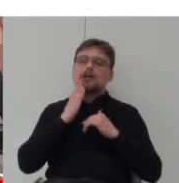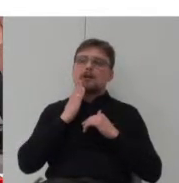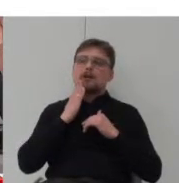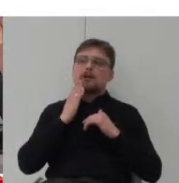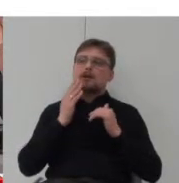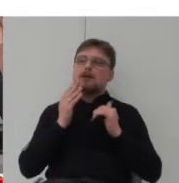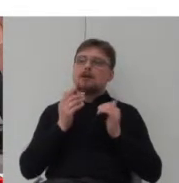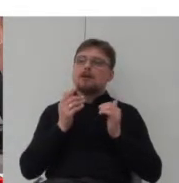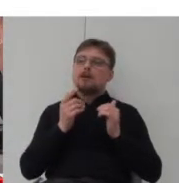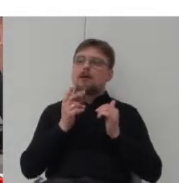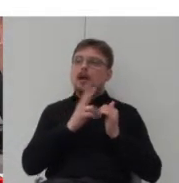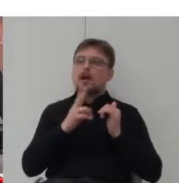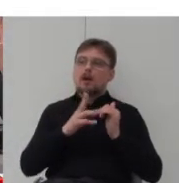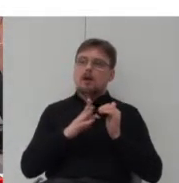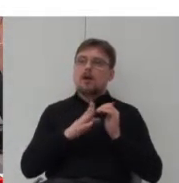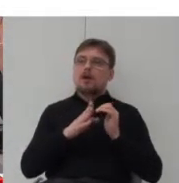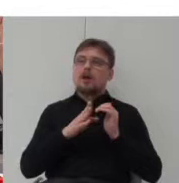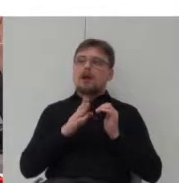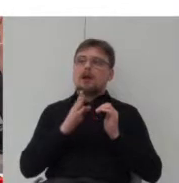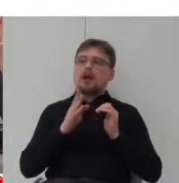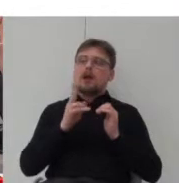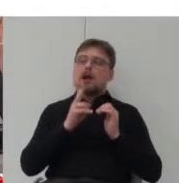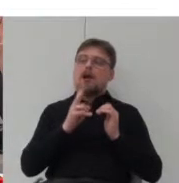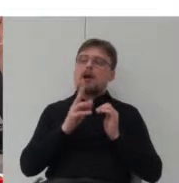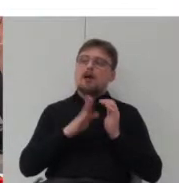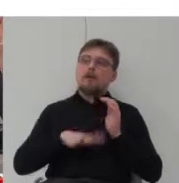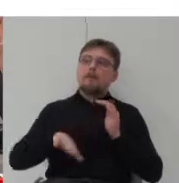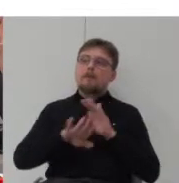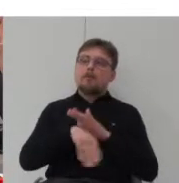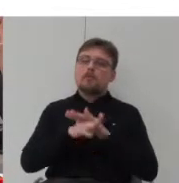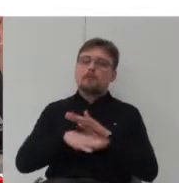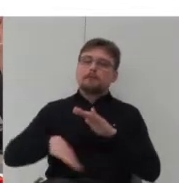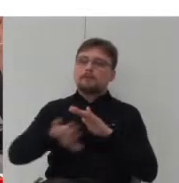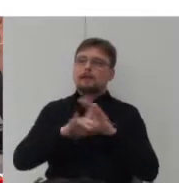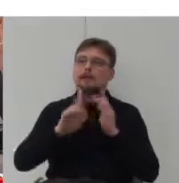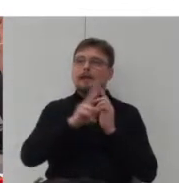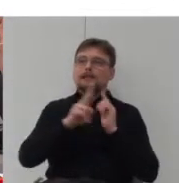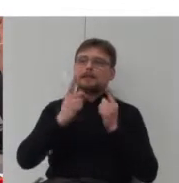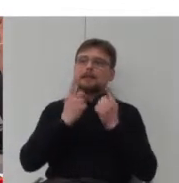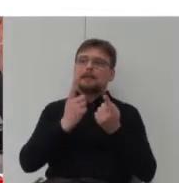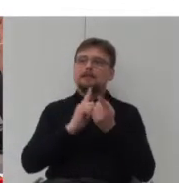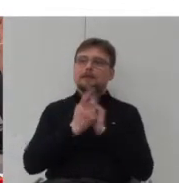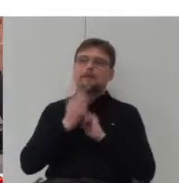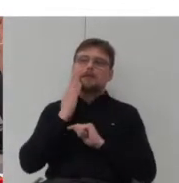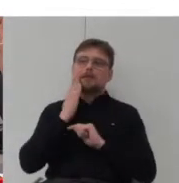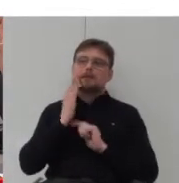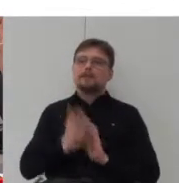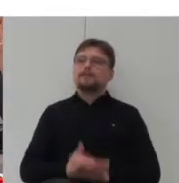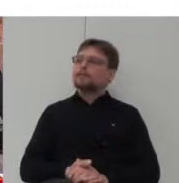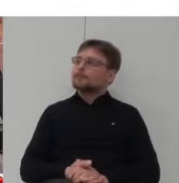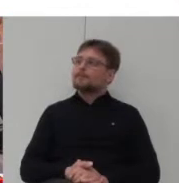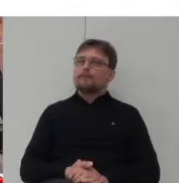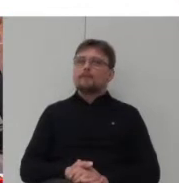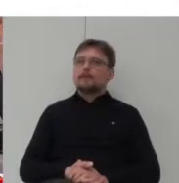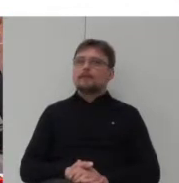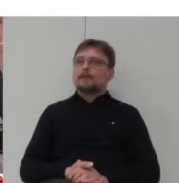kondygnacji zamienimy na pusty plac pod zabudowę na mieszkanie urbanistyczne. Ten wybieg myślowy polega głównie na